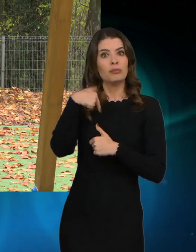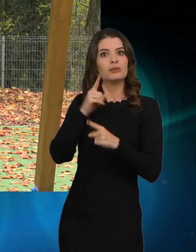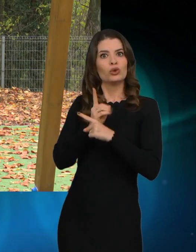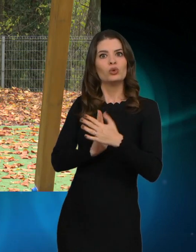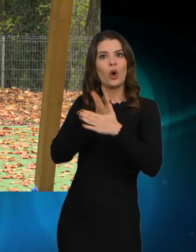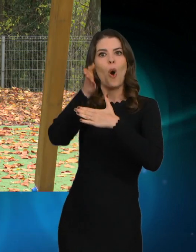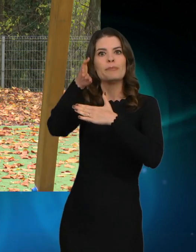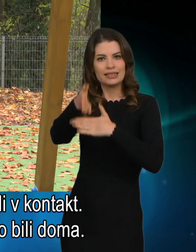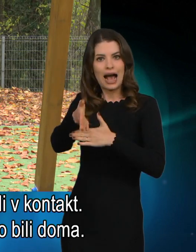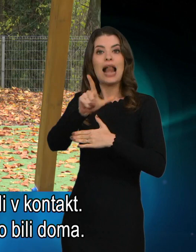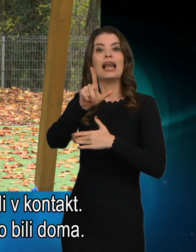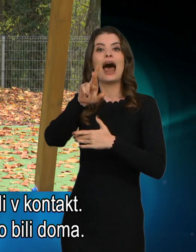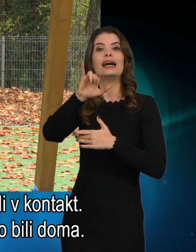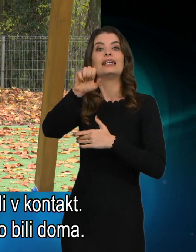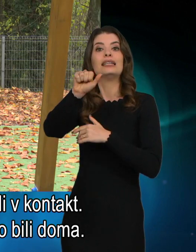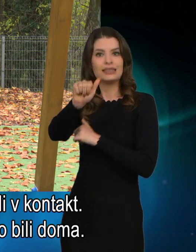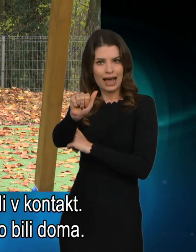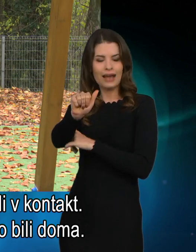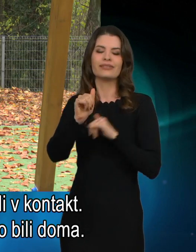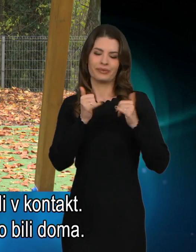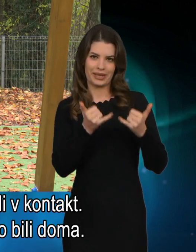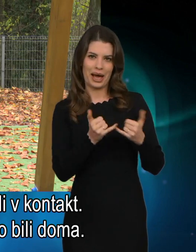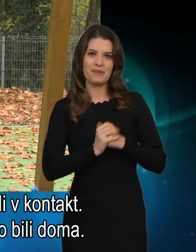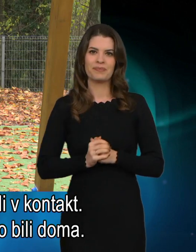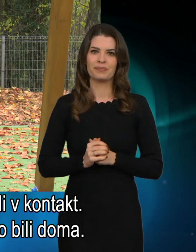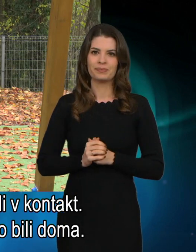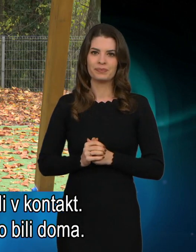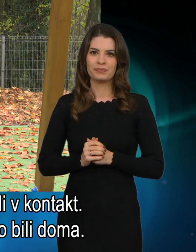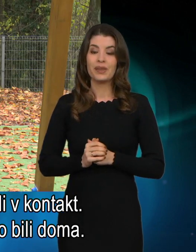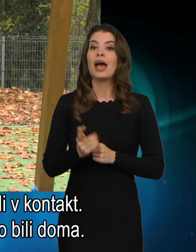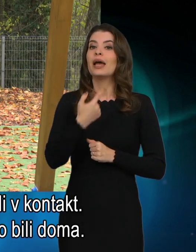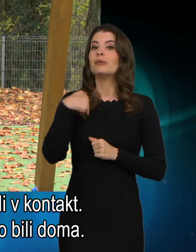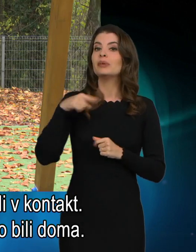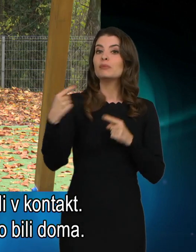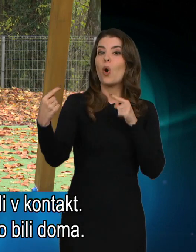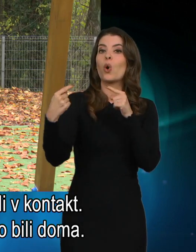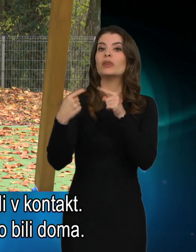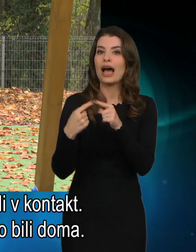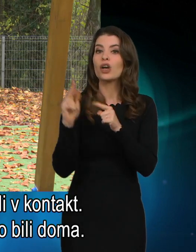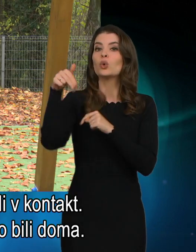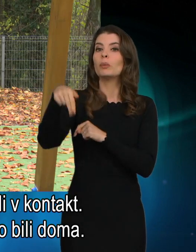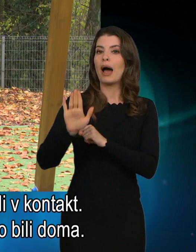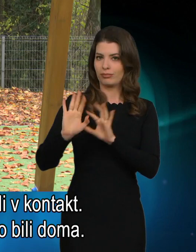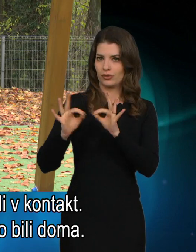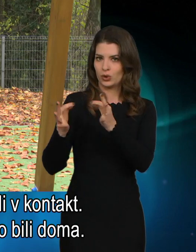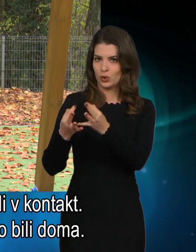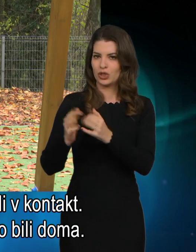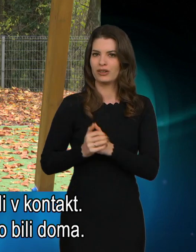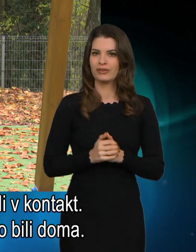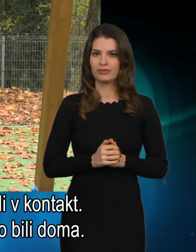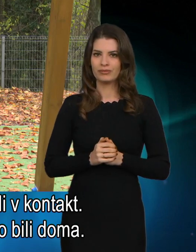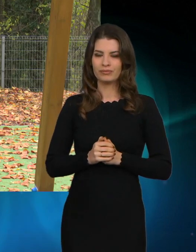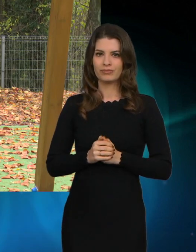pri Larisi, preko Larise, smo stopili v kontakt, mislim, pač smo se z